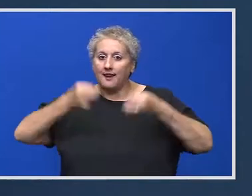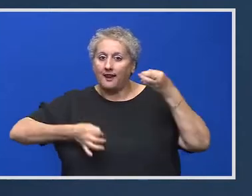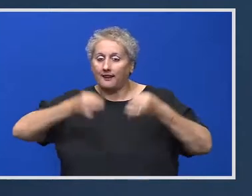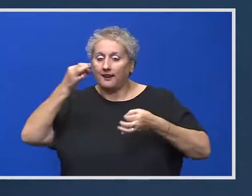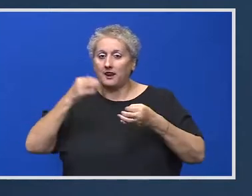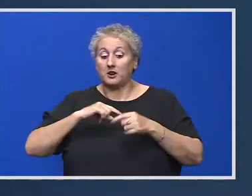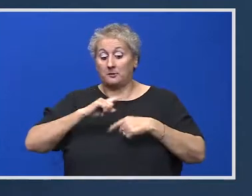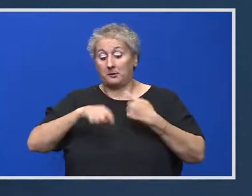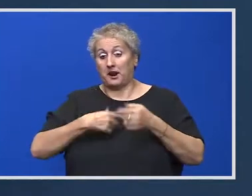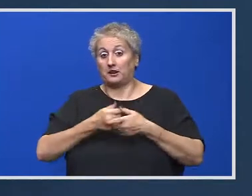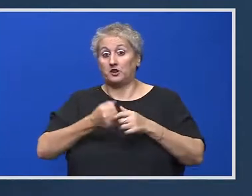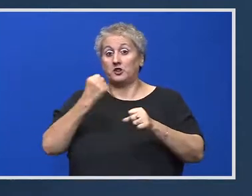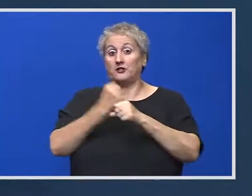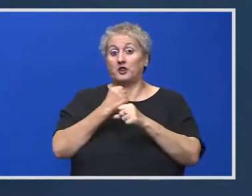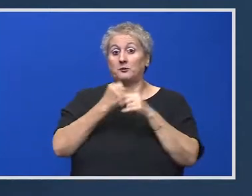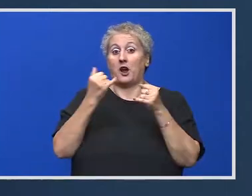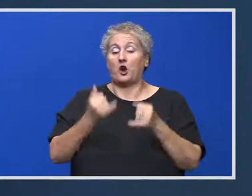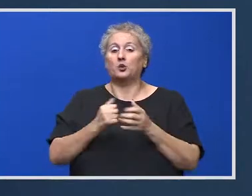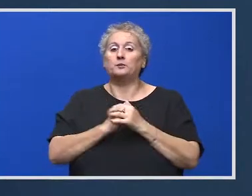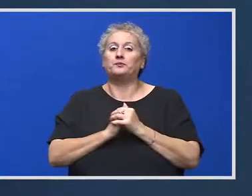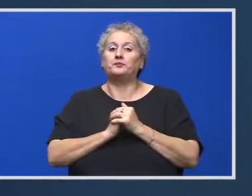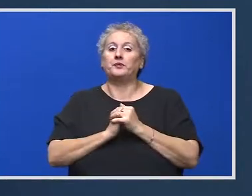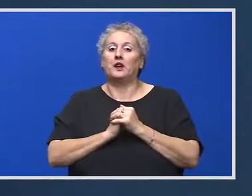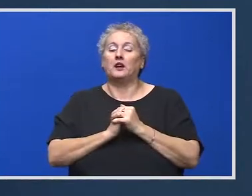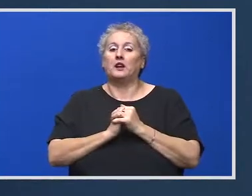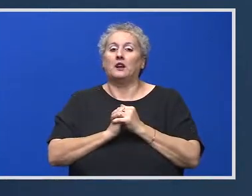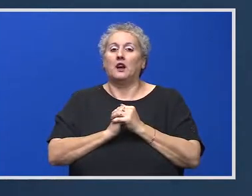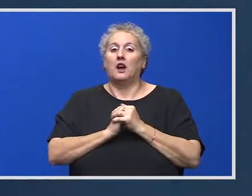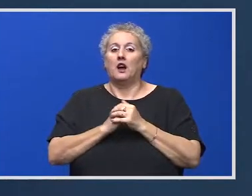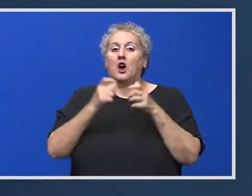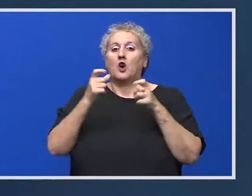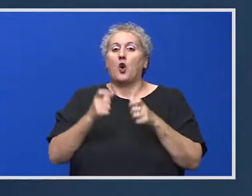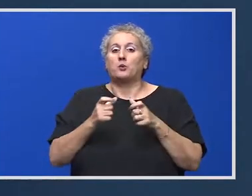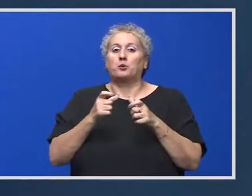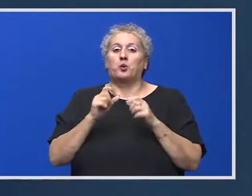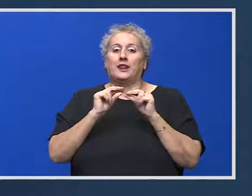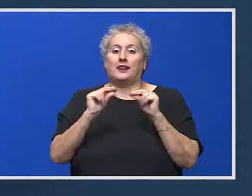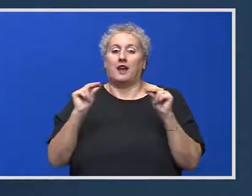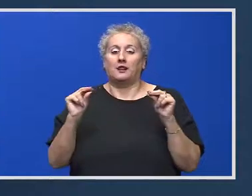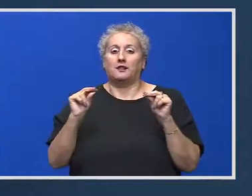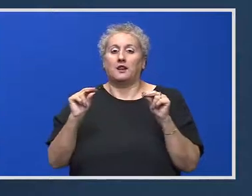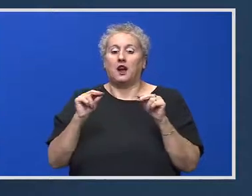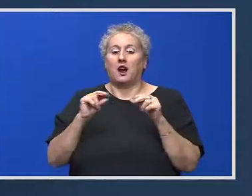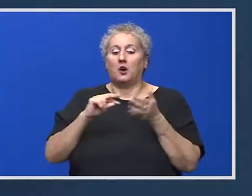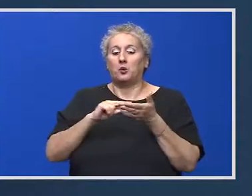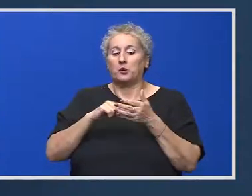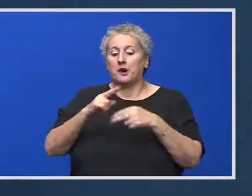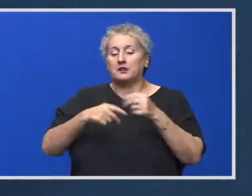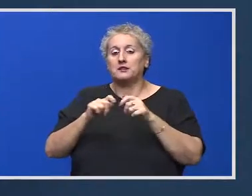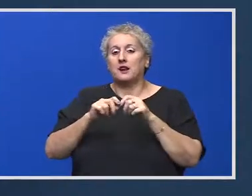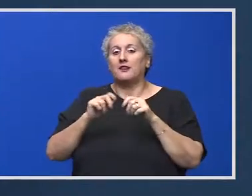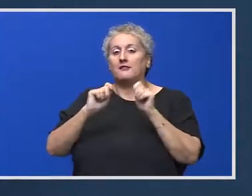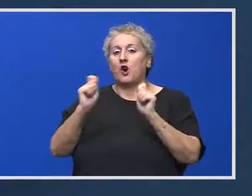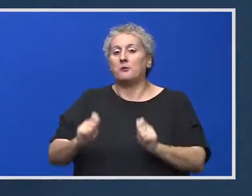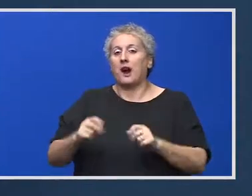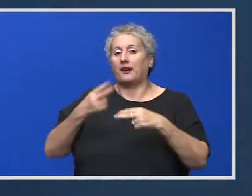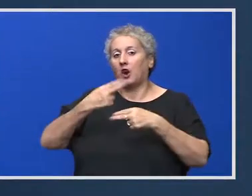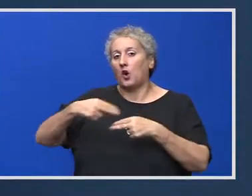cealaltă, ceea ce cunoaștem acum sub numele de Casa Corpului Didactic, ar urma să se ocupe de formare continuă de